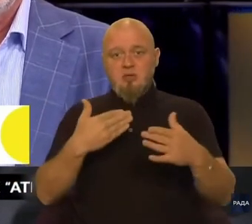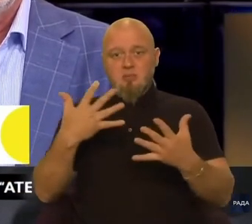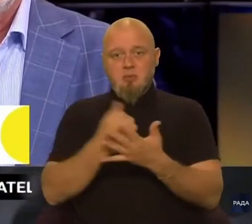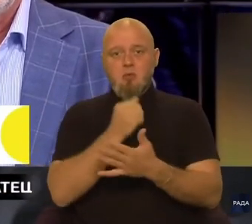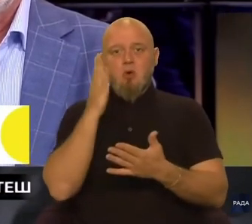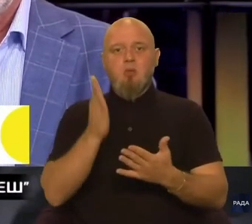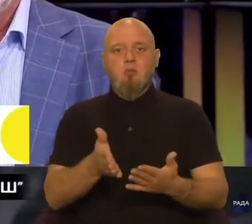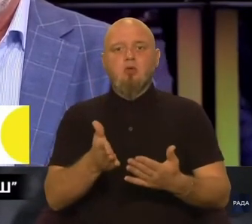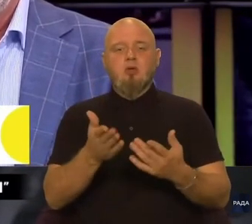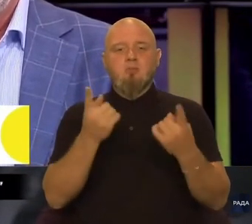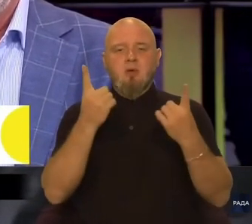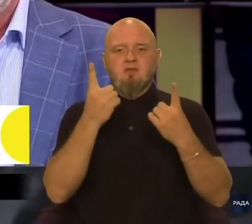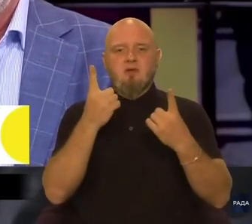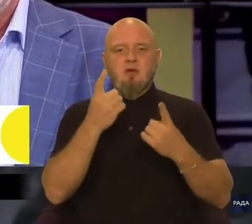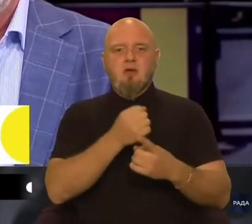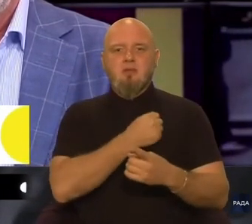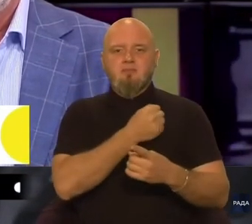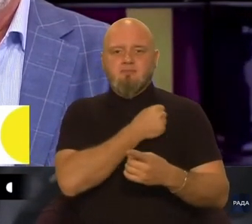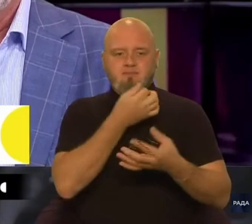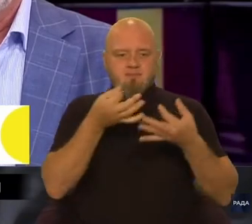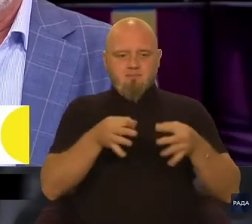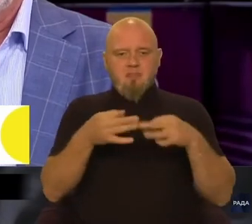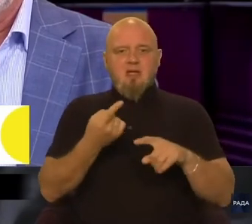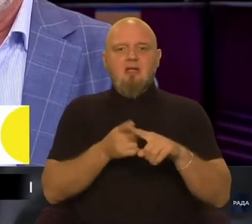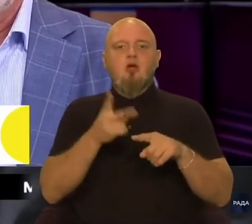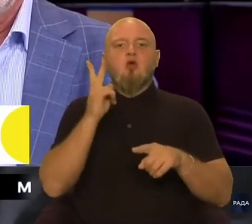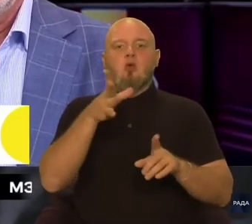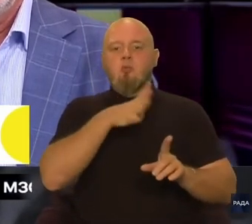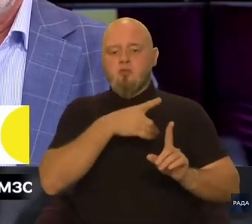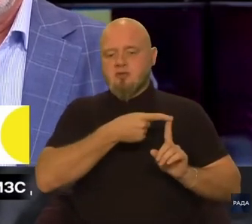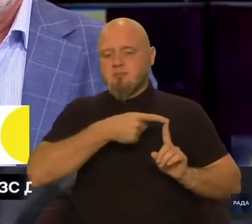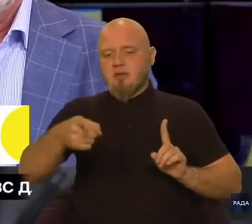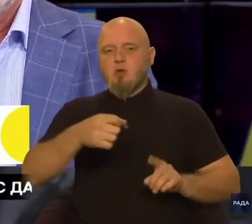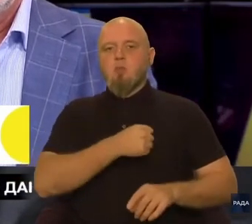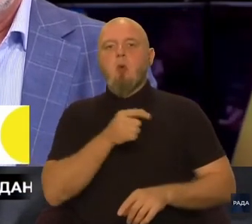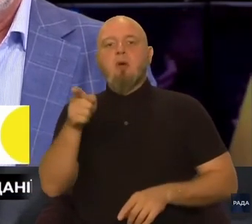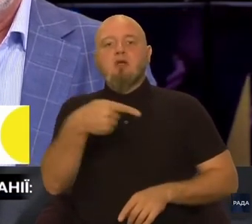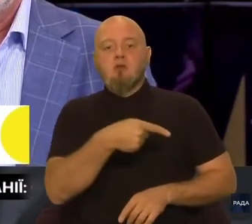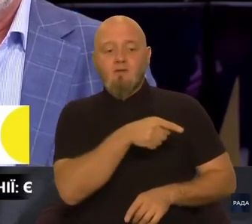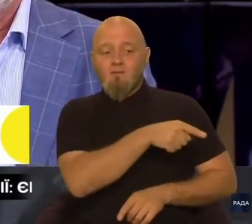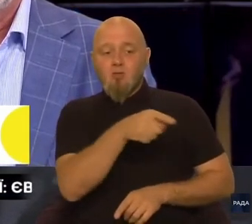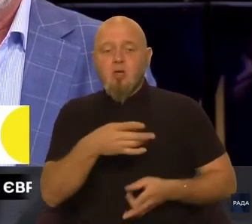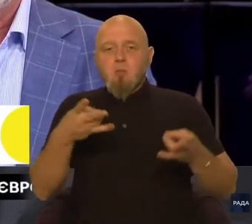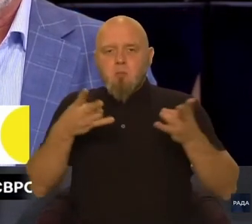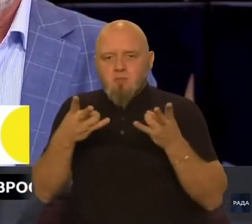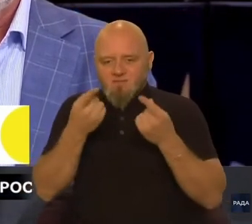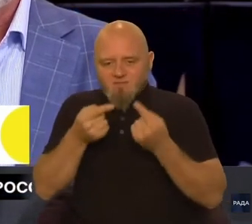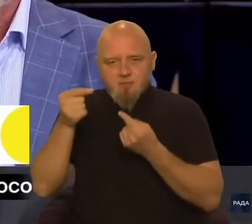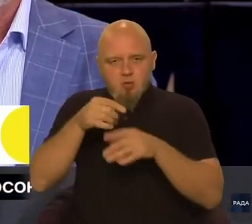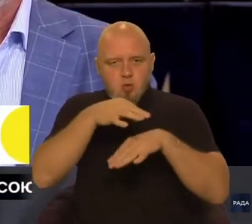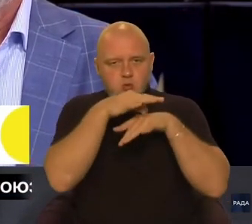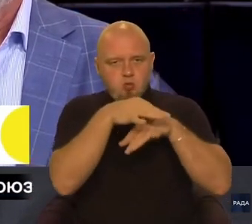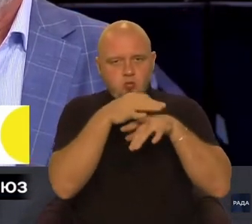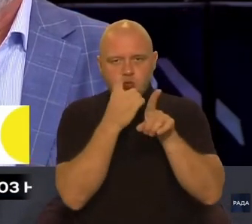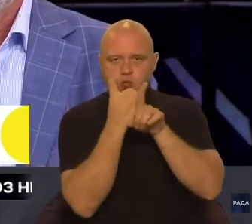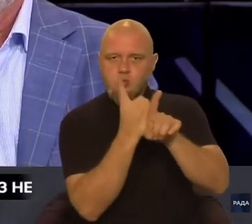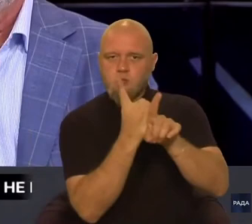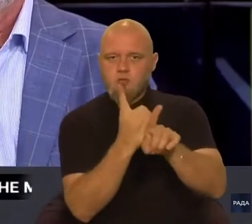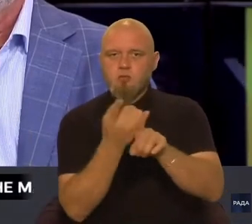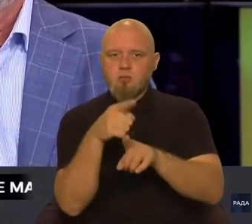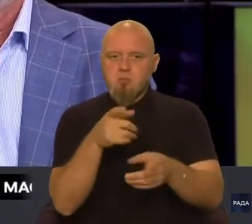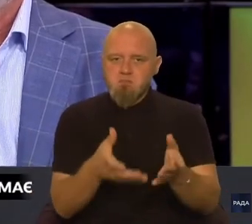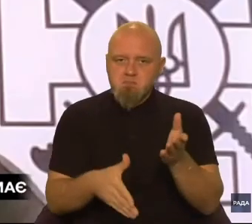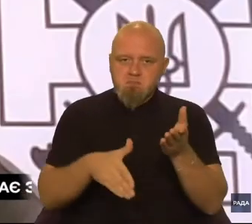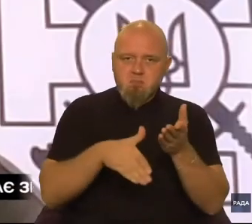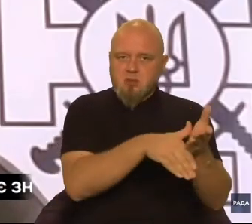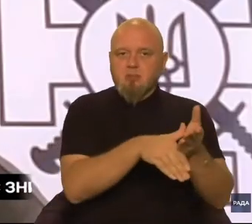масова демобілізація тих, хто був за цей період мобілізований. Вони потребуватимуть відповідного супроводу та підтримки.